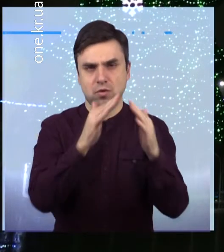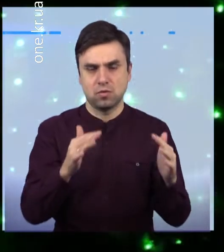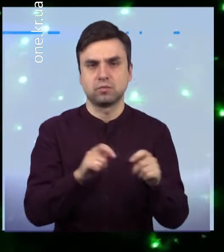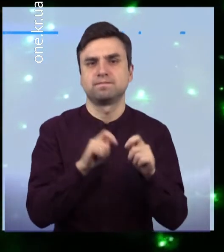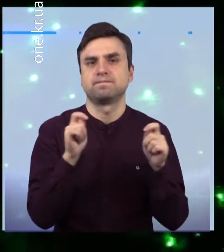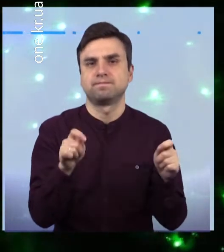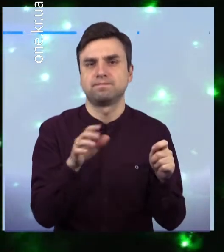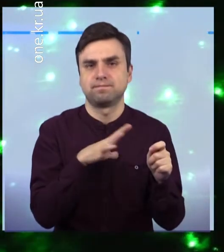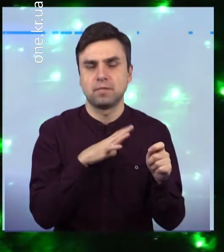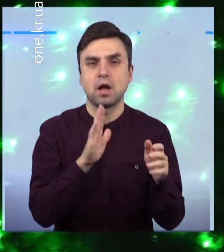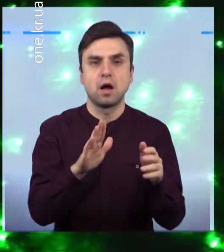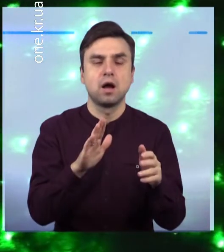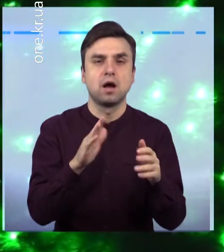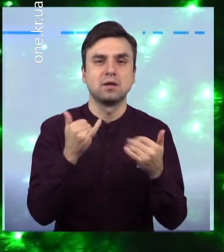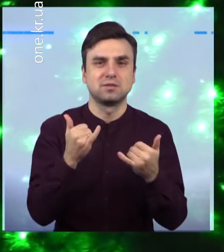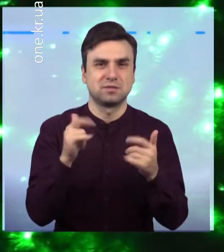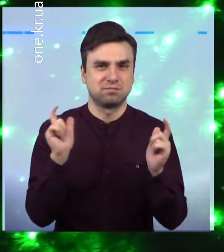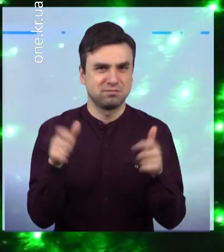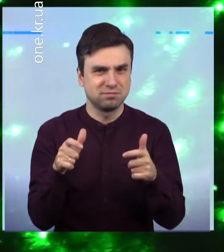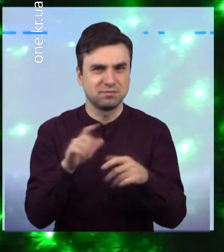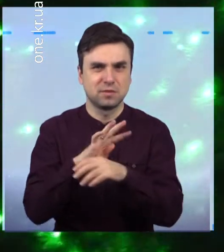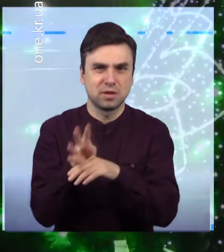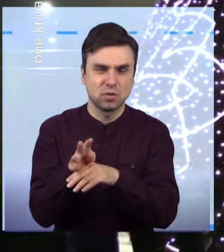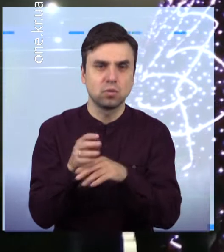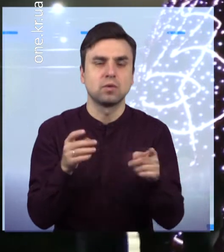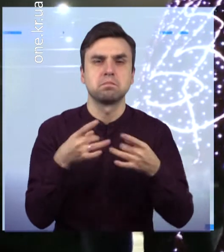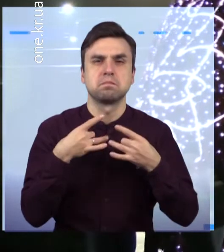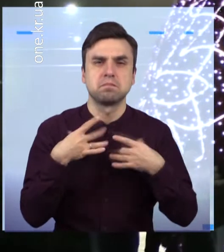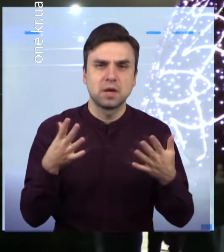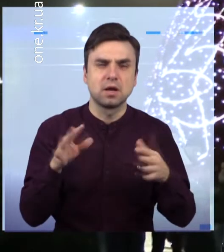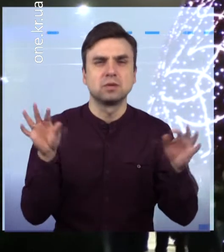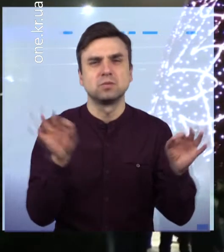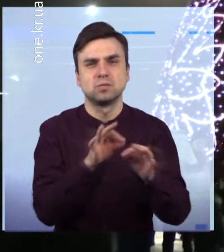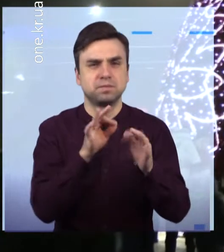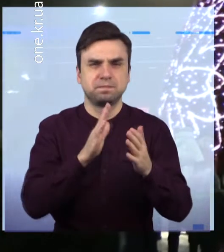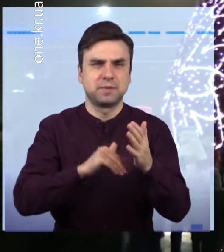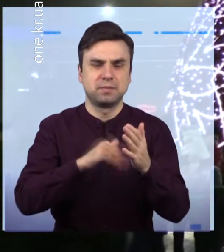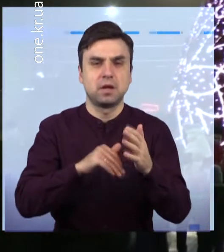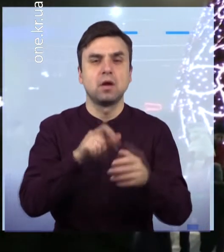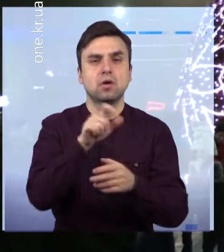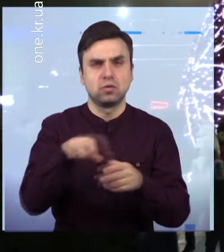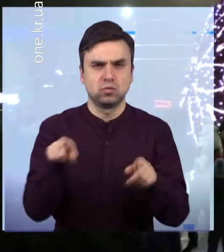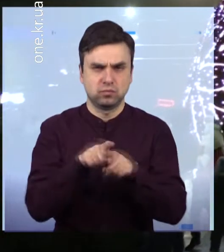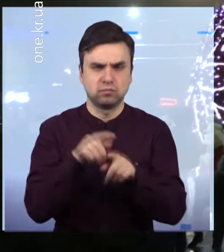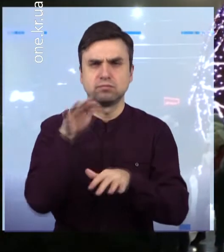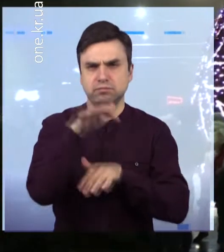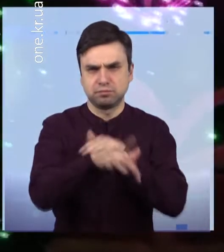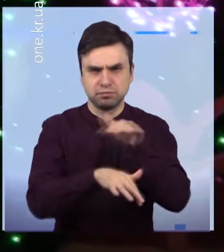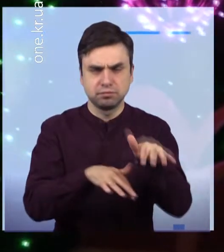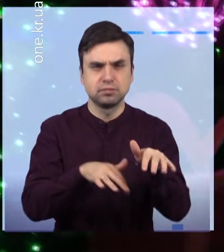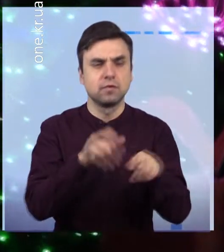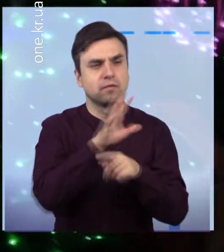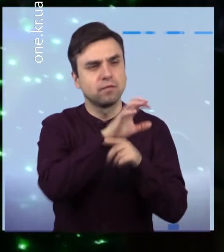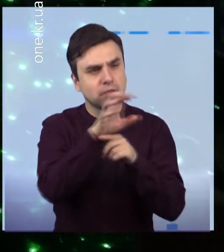урочистостей та концерту Проте до парку все одно завітали відвідувачі, щоб зробити перші селфі Вхід до новорічної